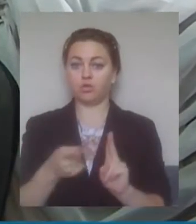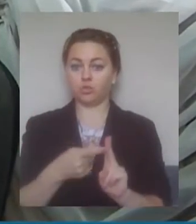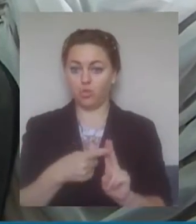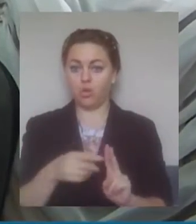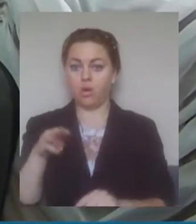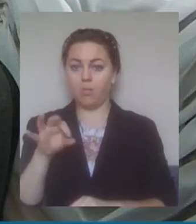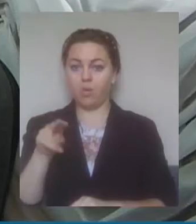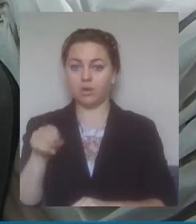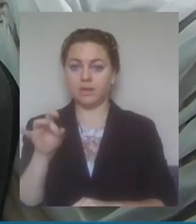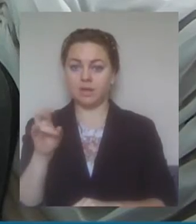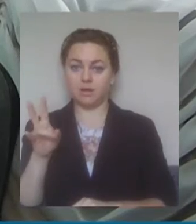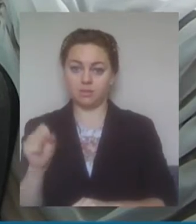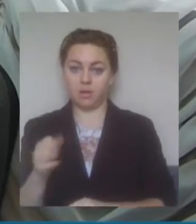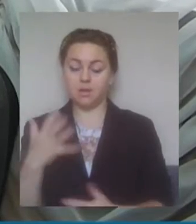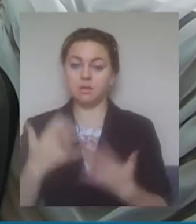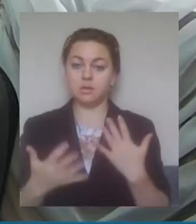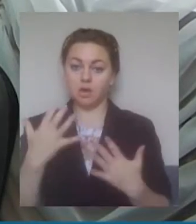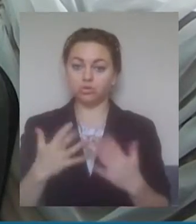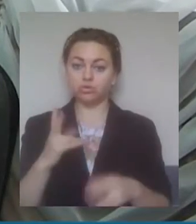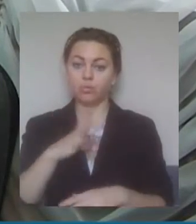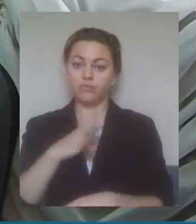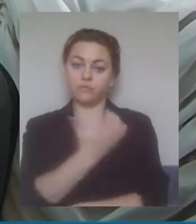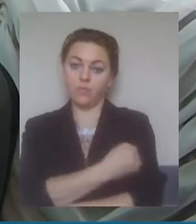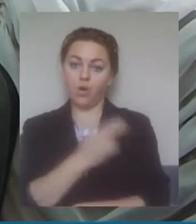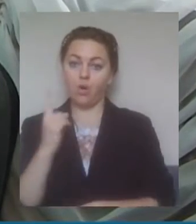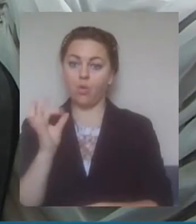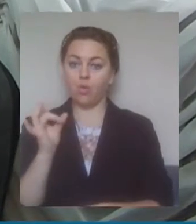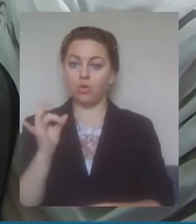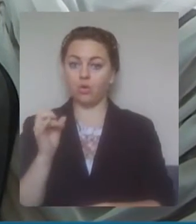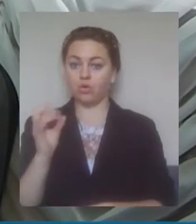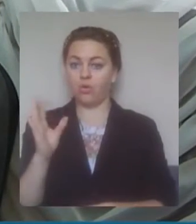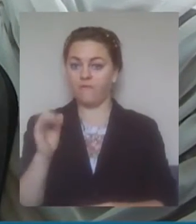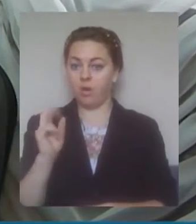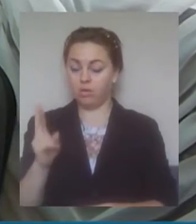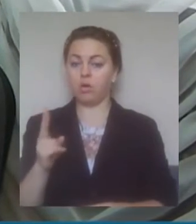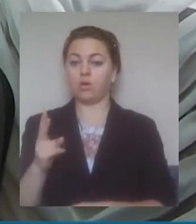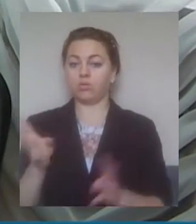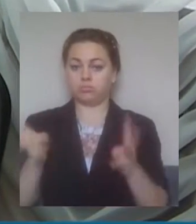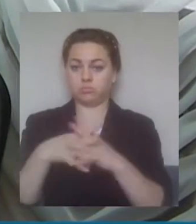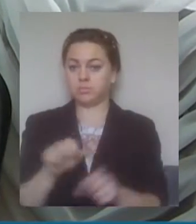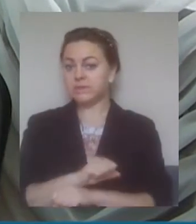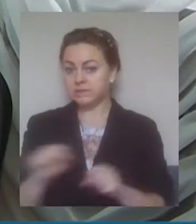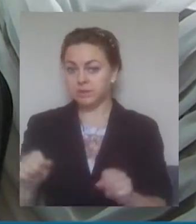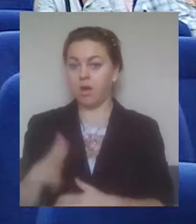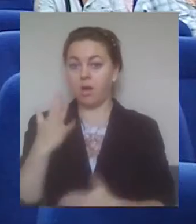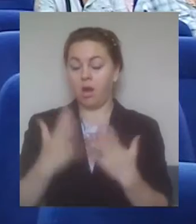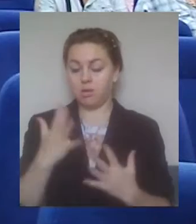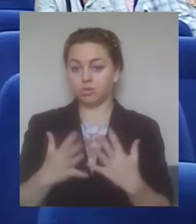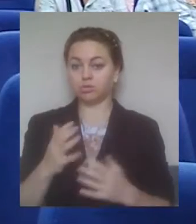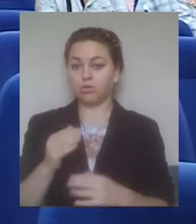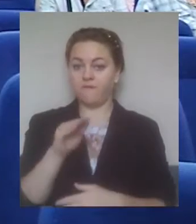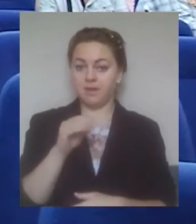коронавак, його змішувати нічим не можна. Це вакцина, яка не комбінюється. А у «Файзера» і «Модерний» – один МРНК вірус.